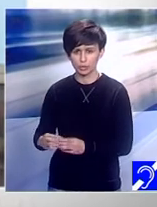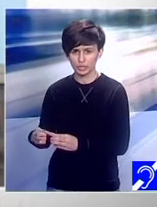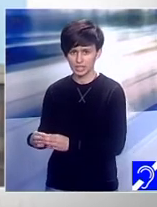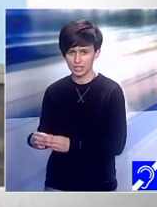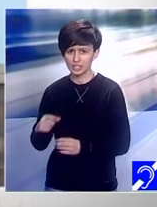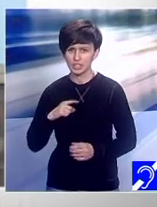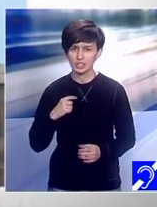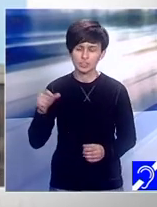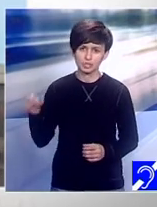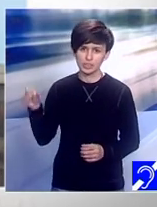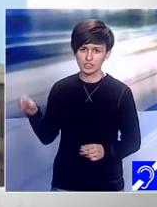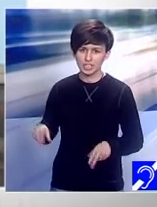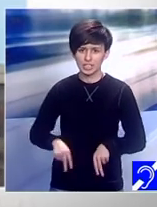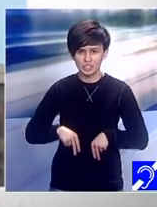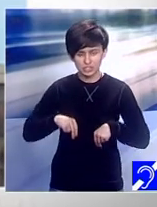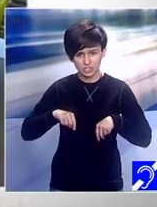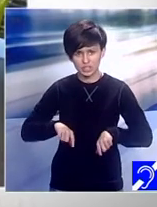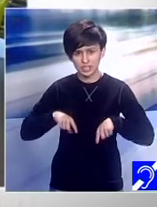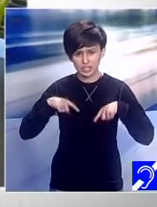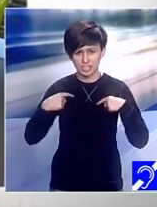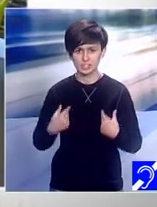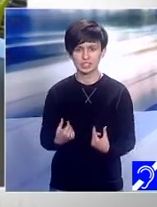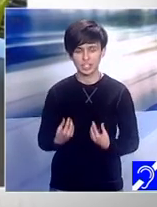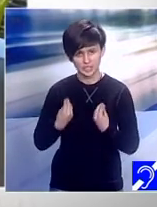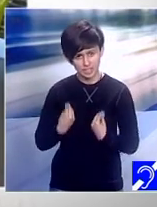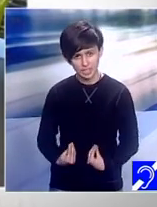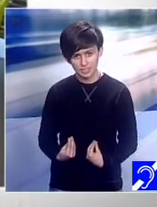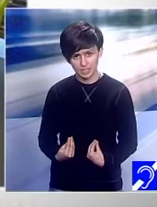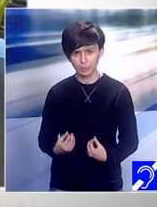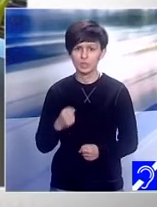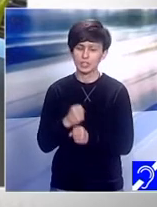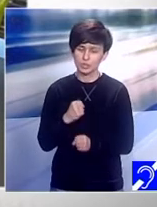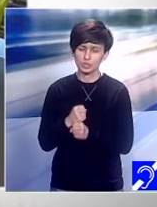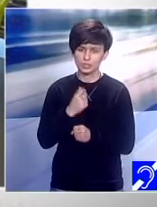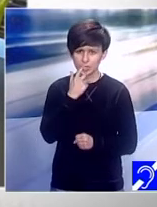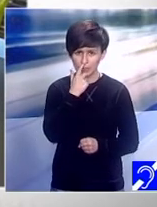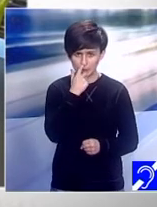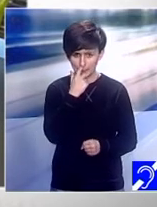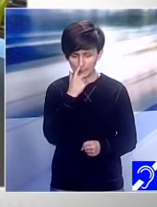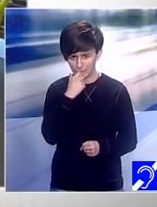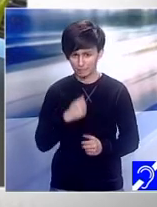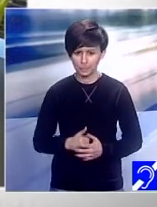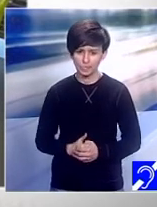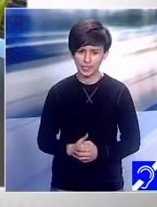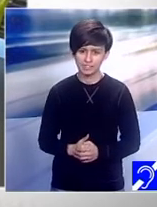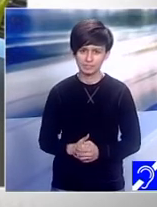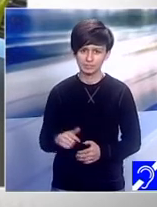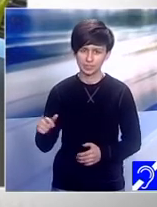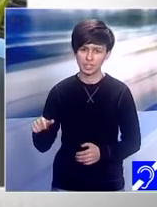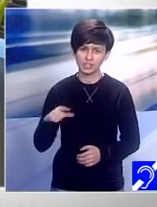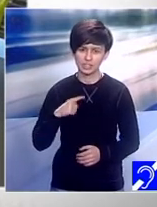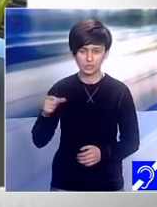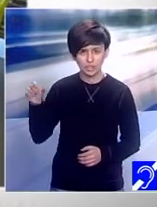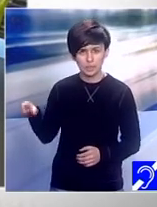persoane care își trăiesc viața cu demnitate care muncesc sau au muncit cândva care arată